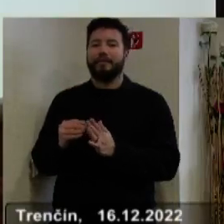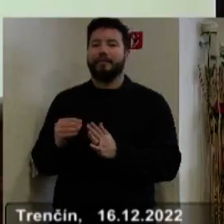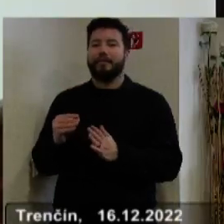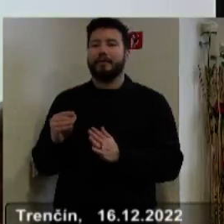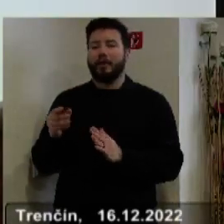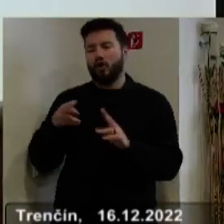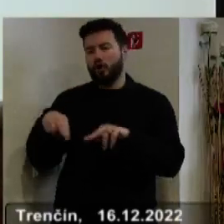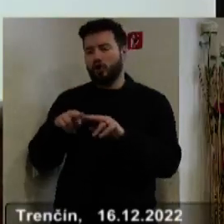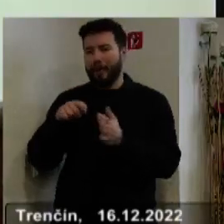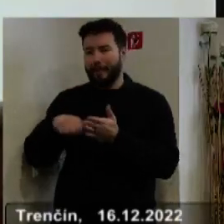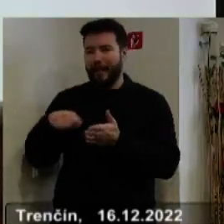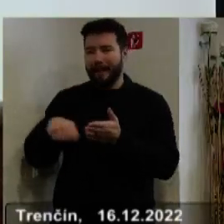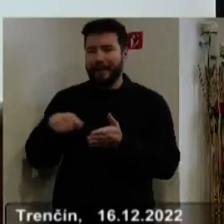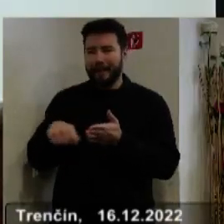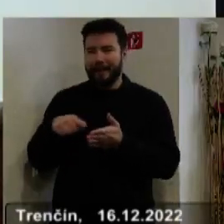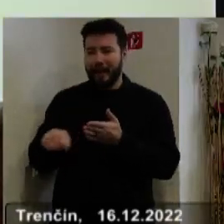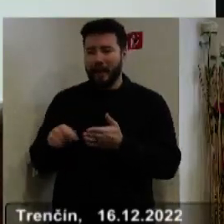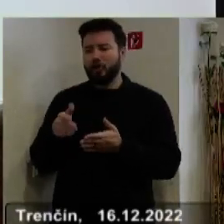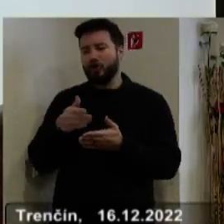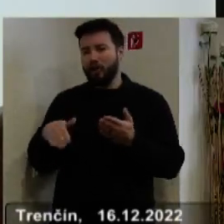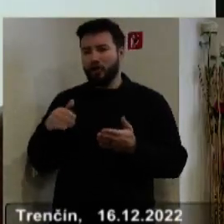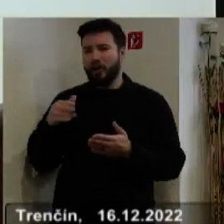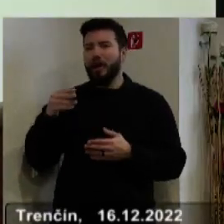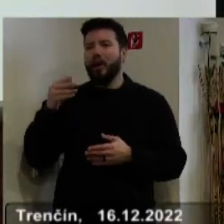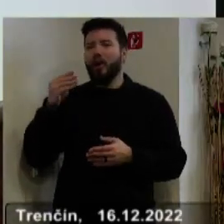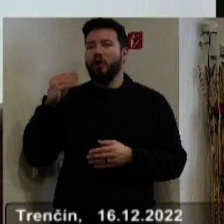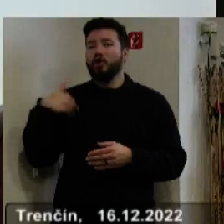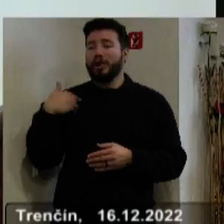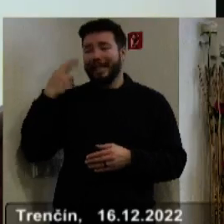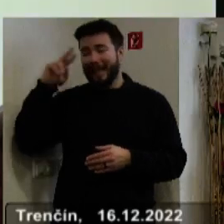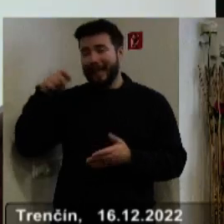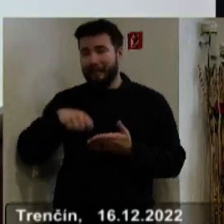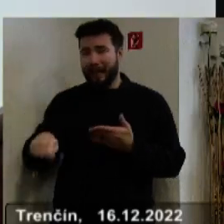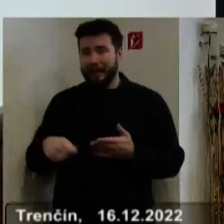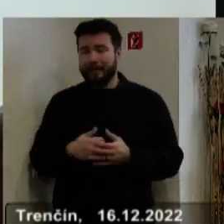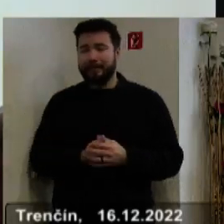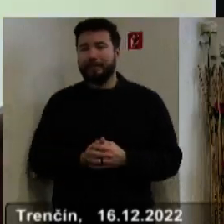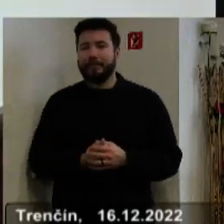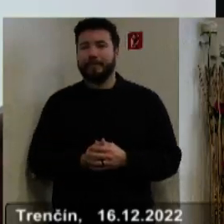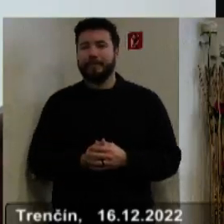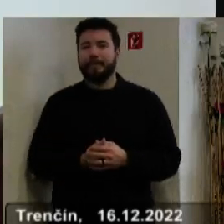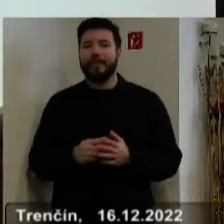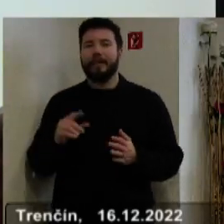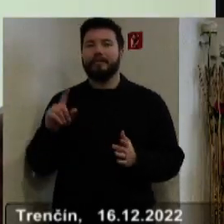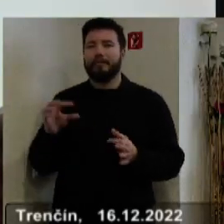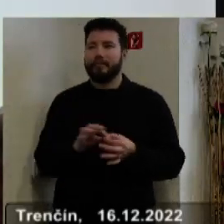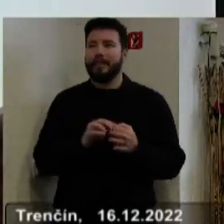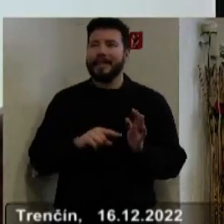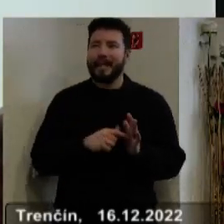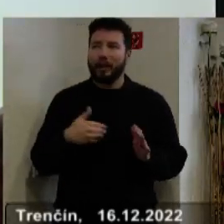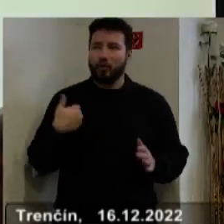zákony zástupcovia na čiastočnú úradu nákladov spojených s ubytováním v školských internátoch, stredných škôl